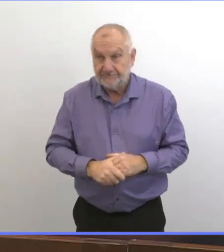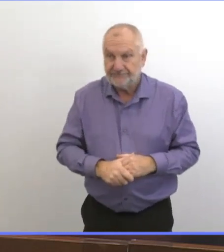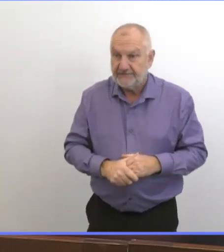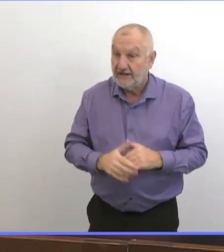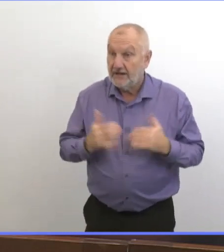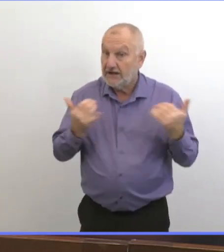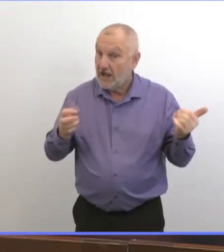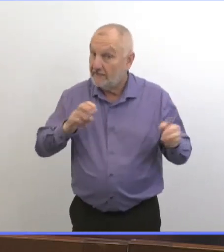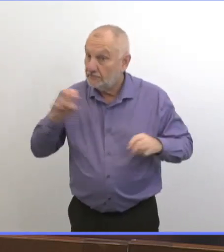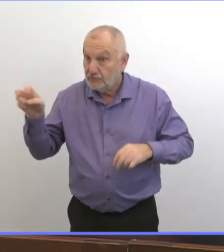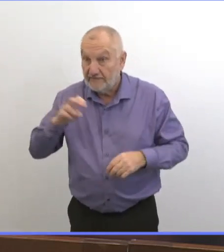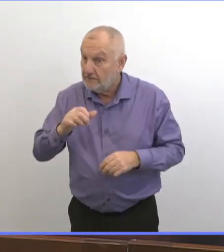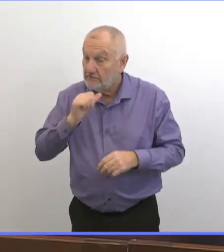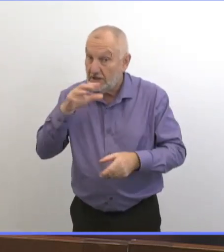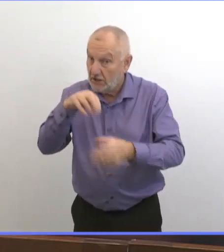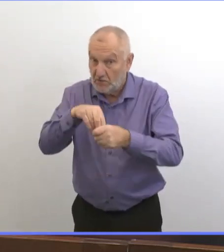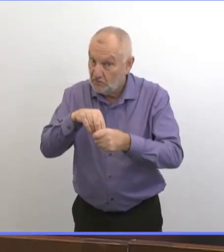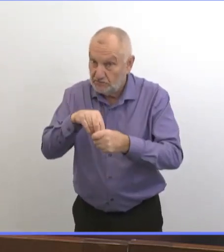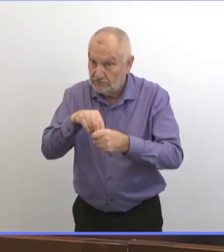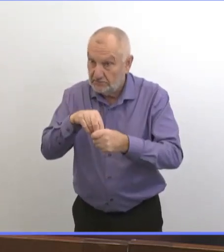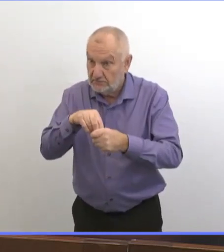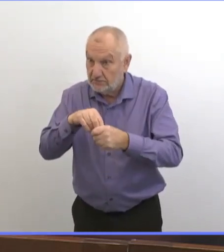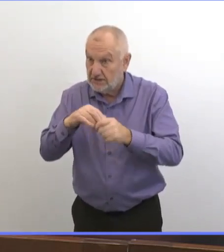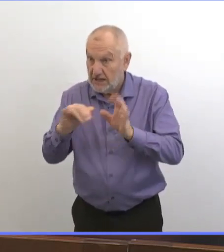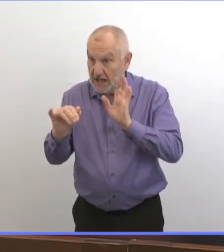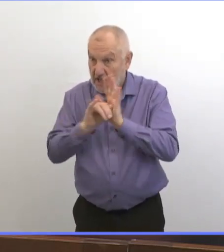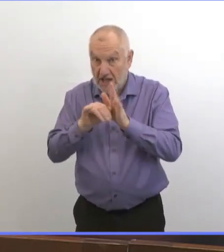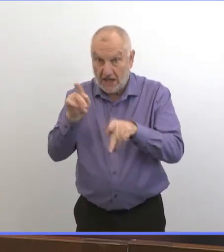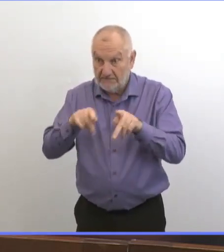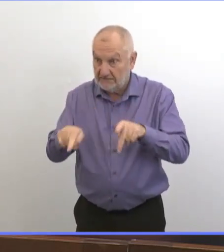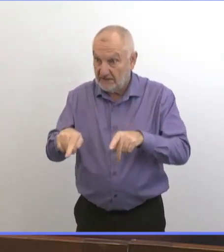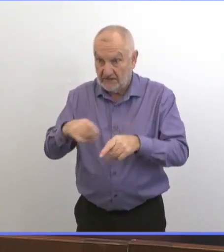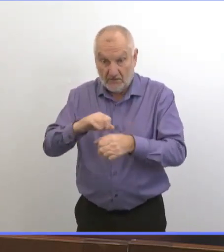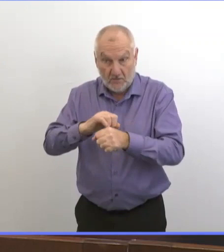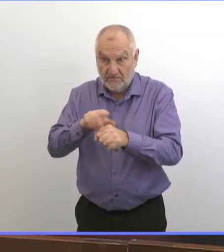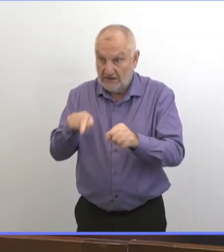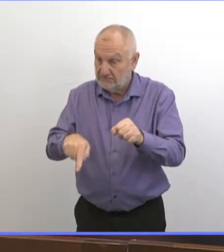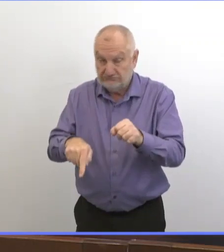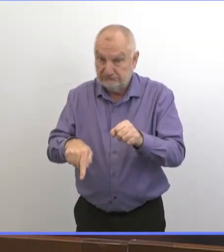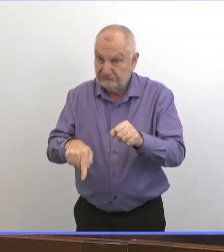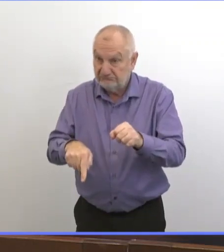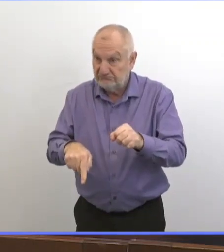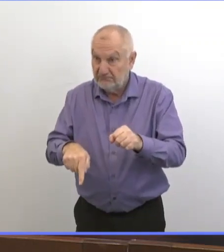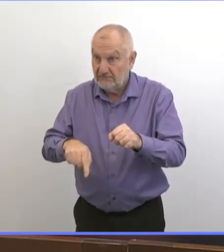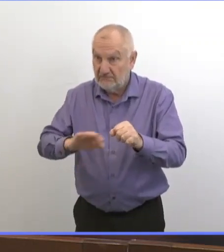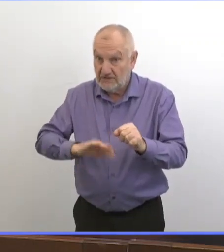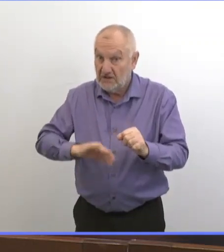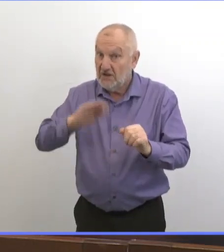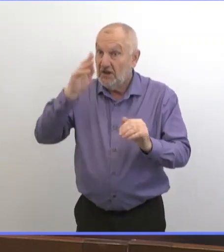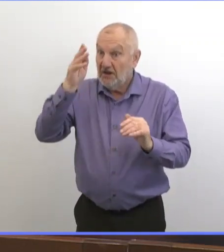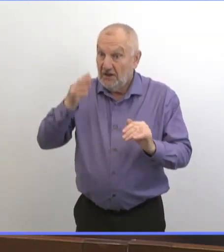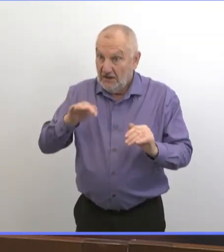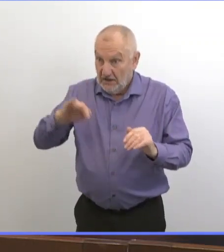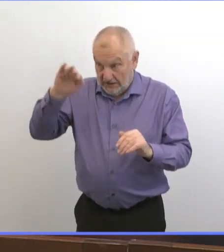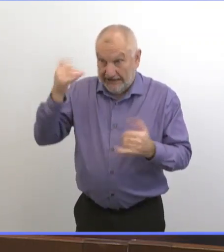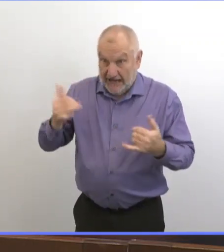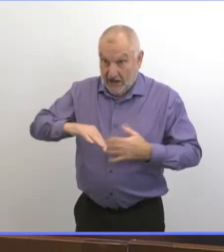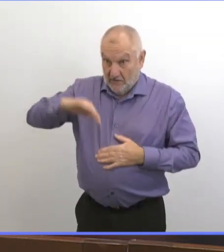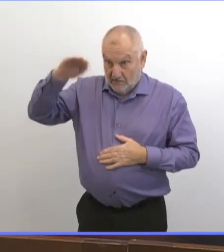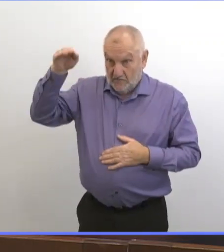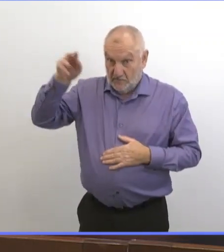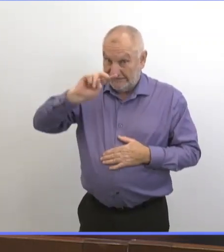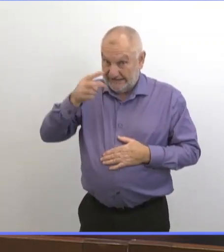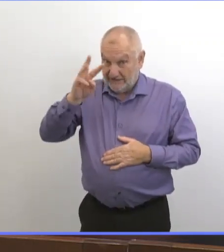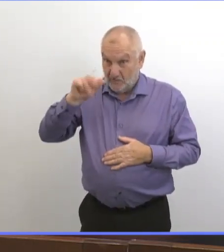Encore une fois, à l'heure actuelle, les voyages ne représentent pas une grande partie des cas. Pendant la deuxième